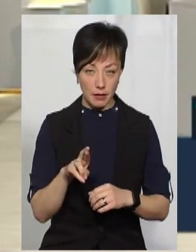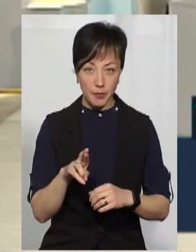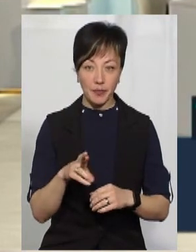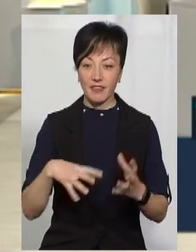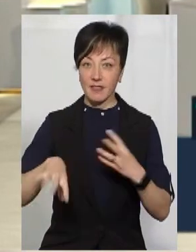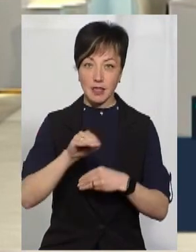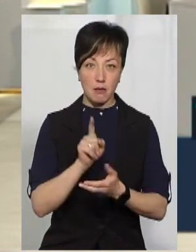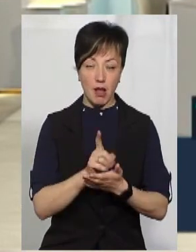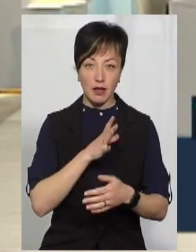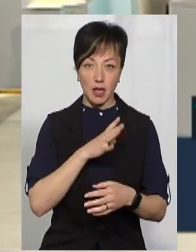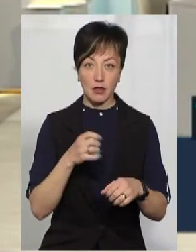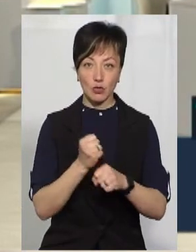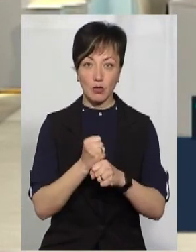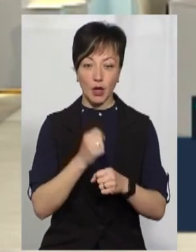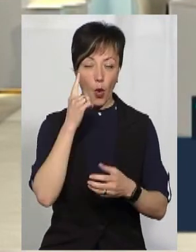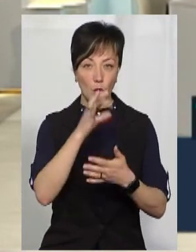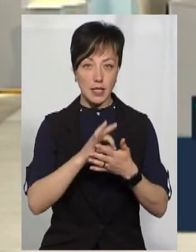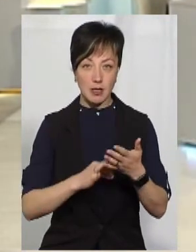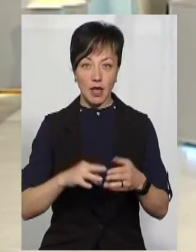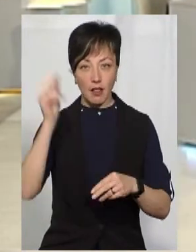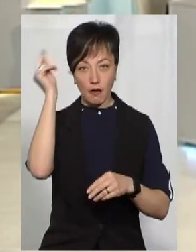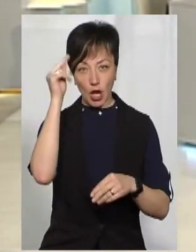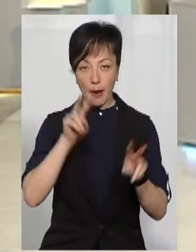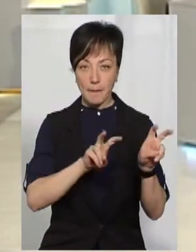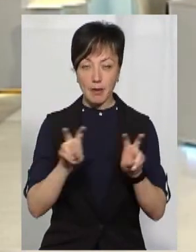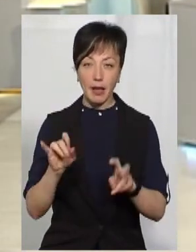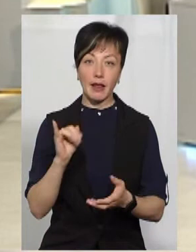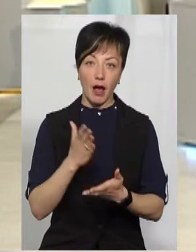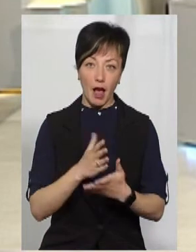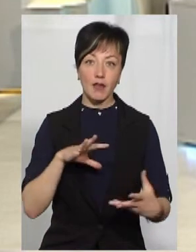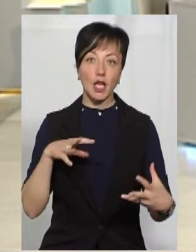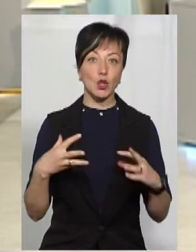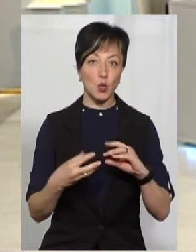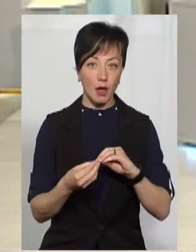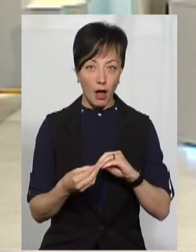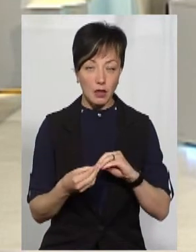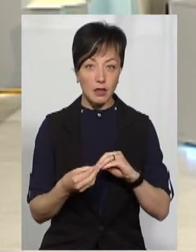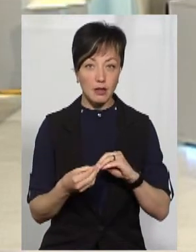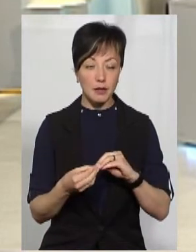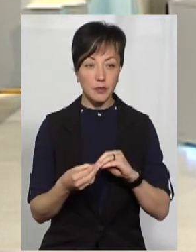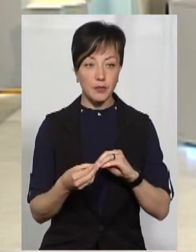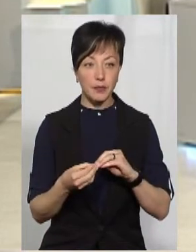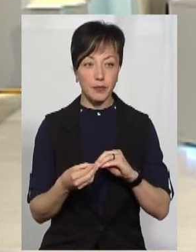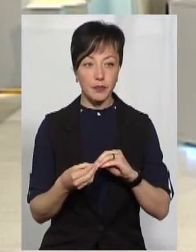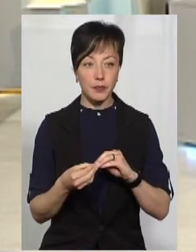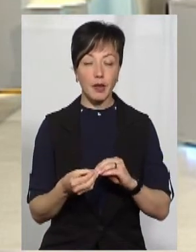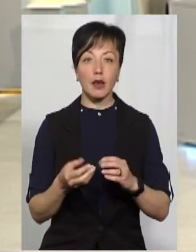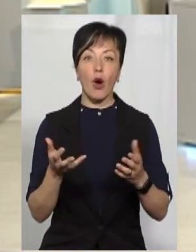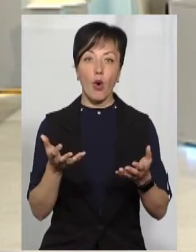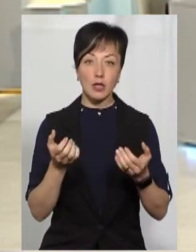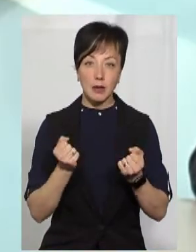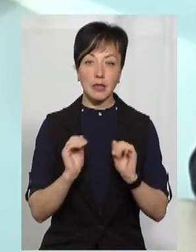практично всі мали таке оцінювання з усіх навчальних предметів і наявні результати, які отримали